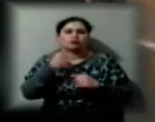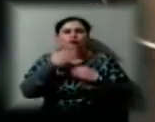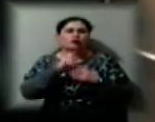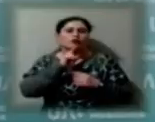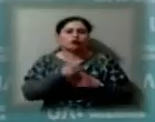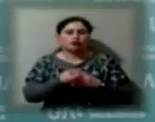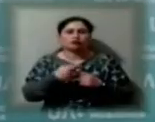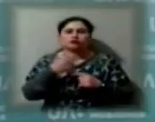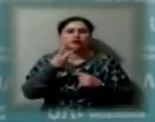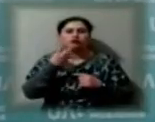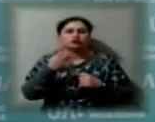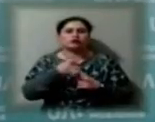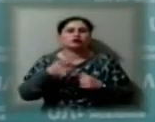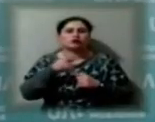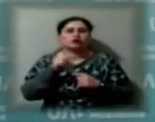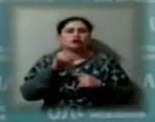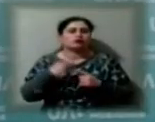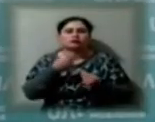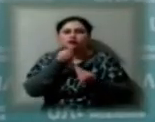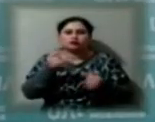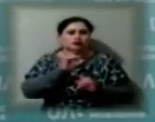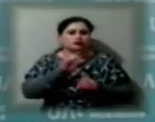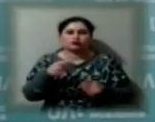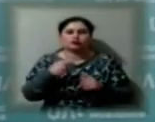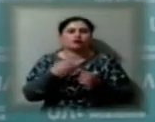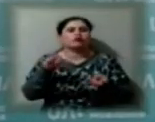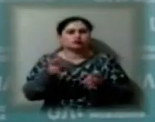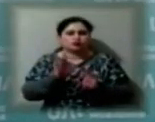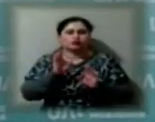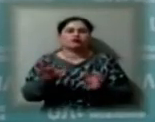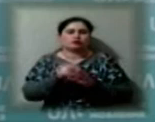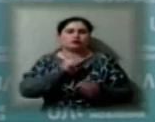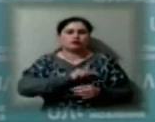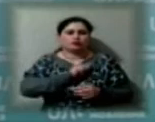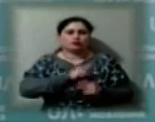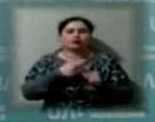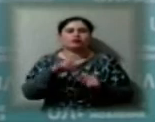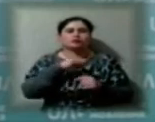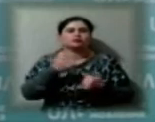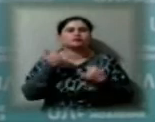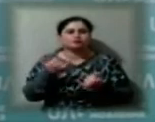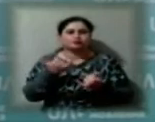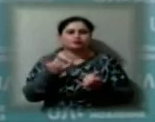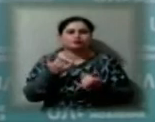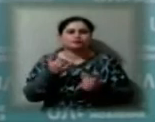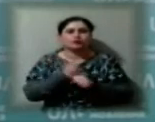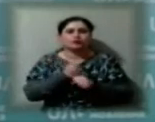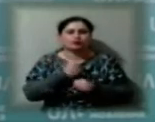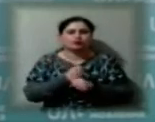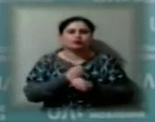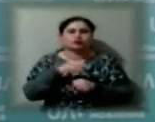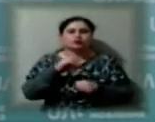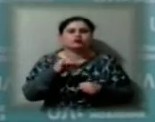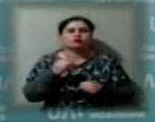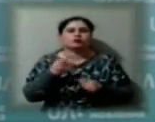регіональних каналів не зникає, вони залишаються, вони співпрацюють. Ми наразі робимо трансформацію для того,